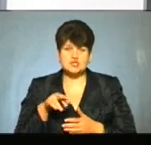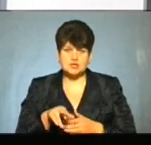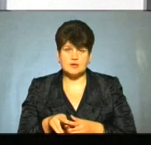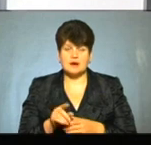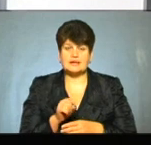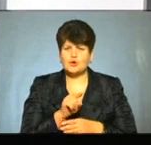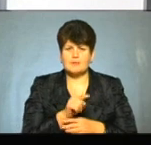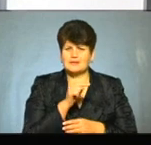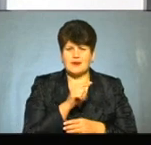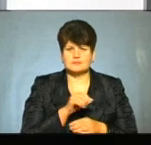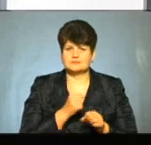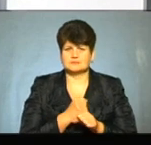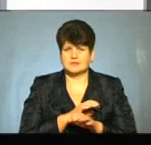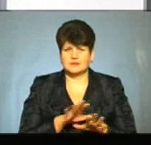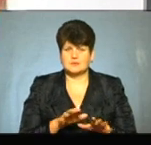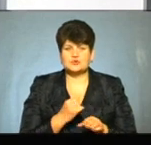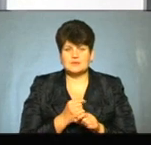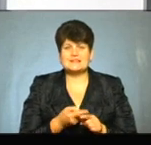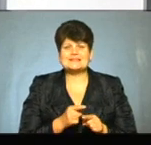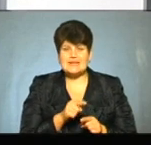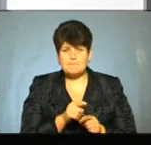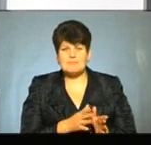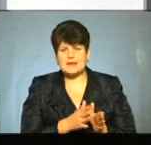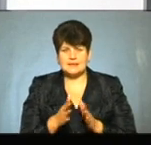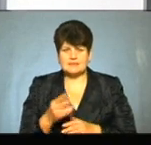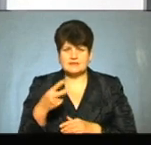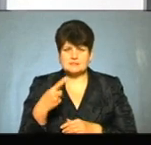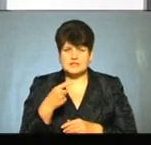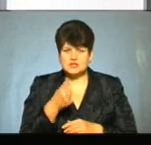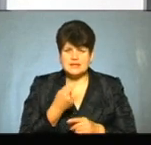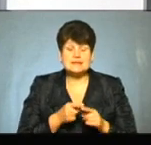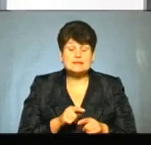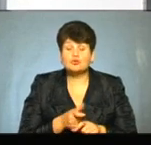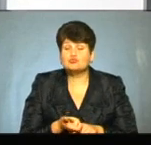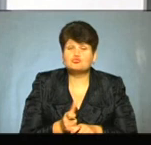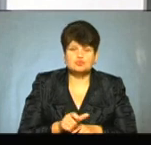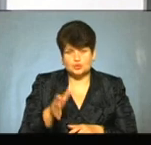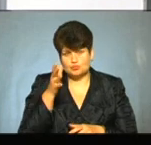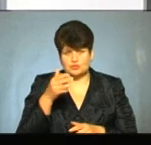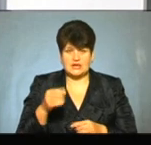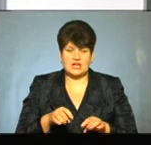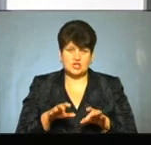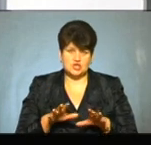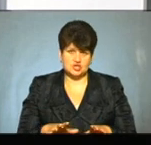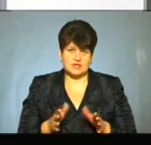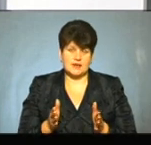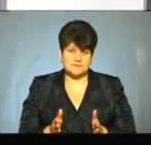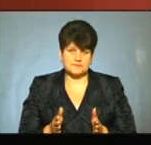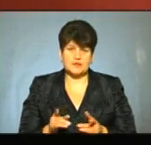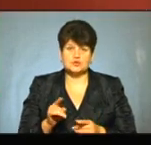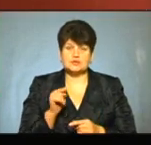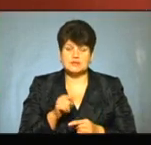січня вже там норма не діє. То ми все ж таки зробили цей перехідний 2021 рік, і це було дуже мудре рішення від українського парламенту,